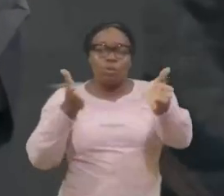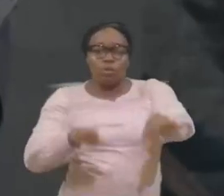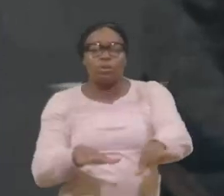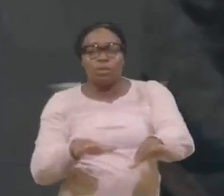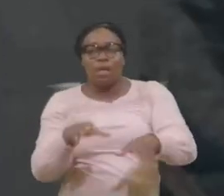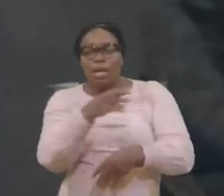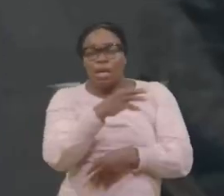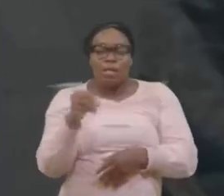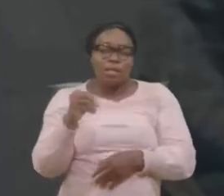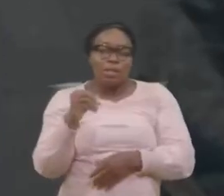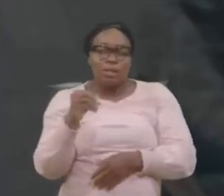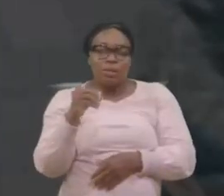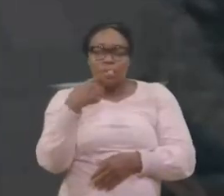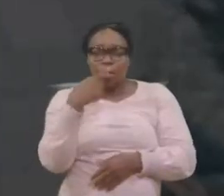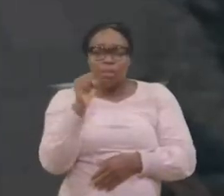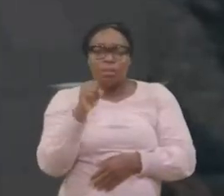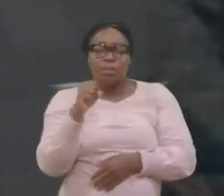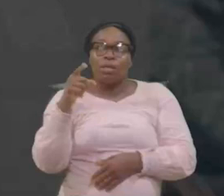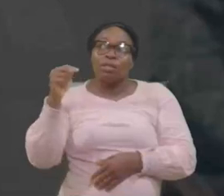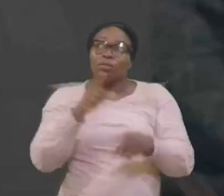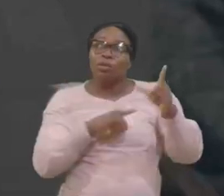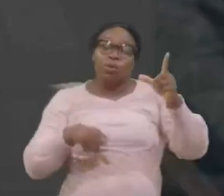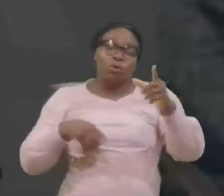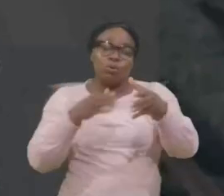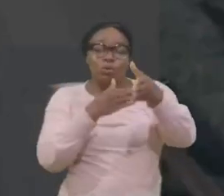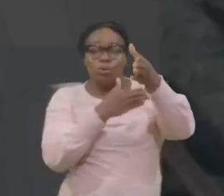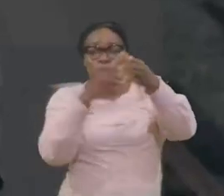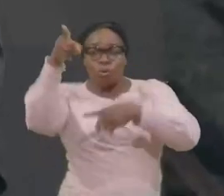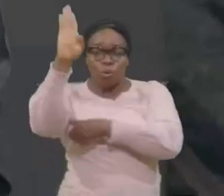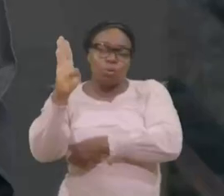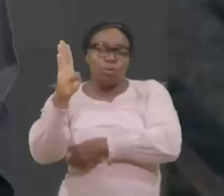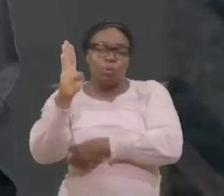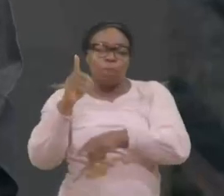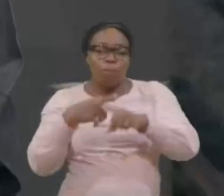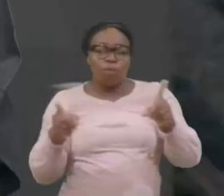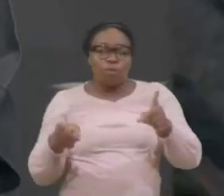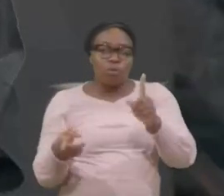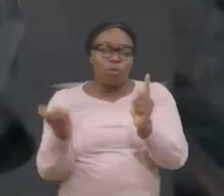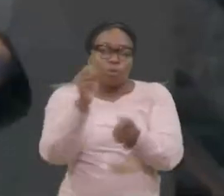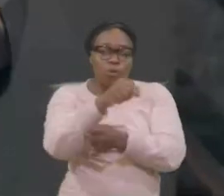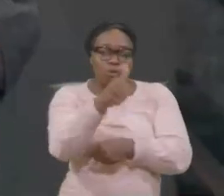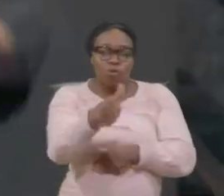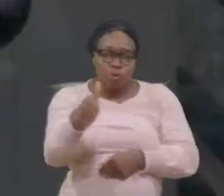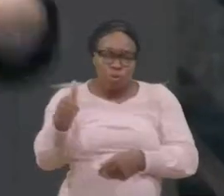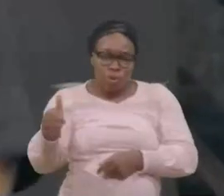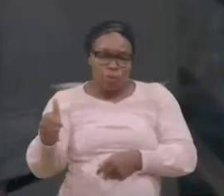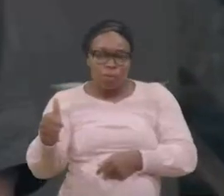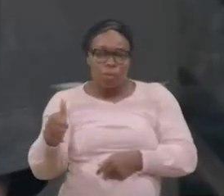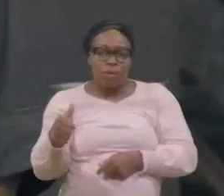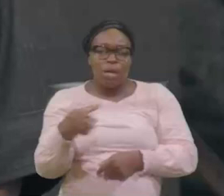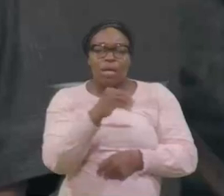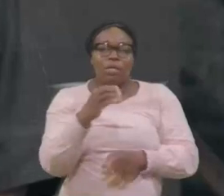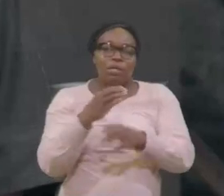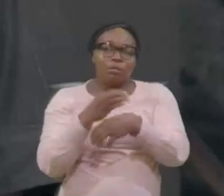Et il dit, Dit le Seigneur, L'Éternel, C'est pourquoi, Convertissez-vous donc, Et vivez,